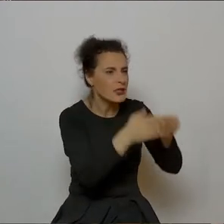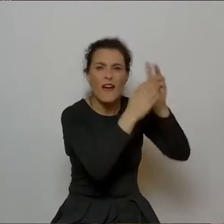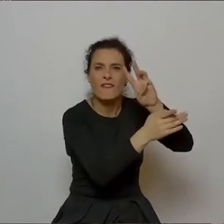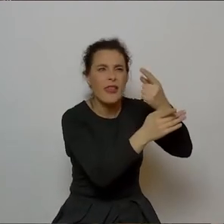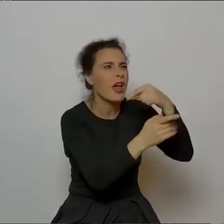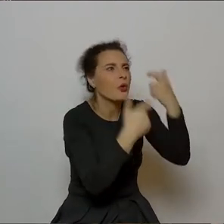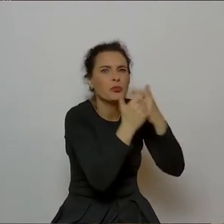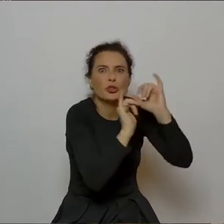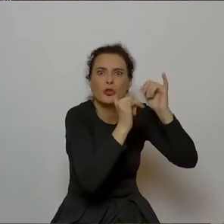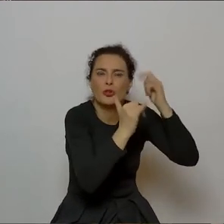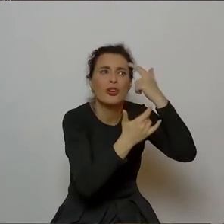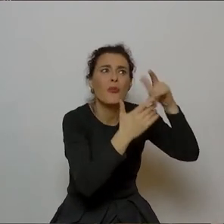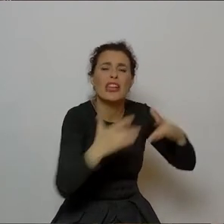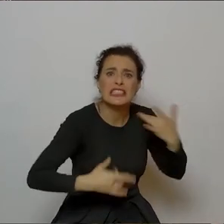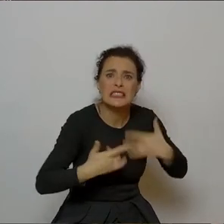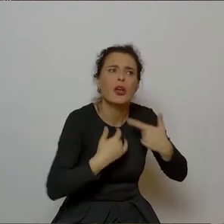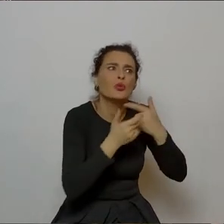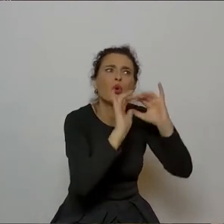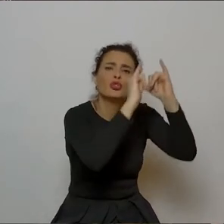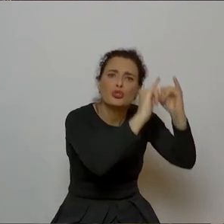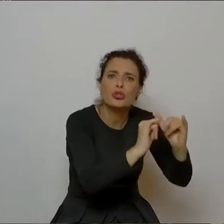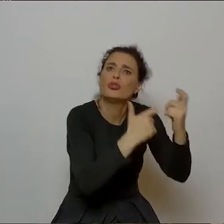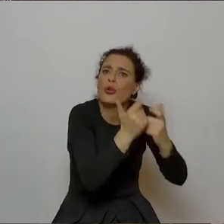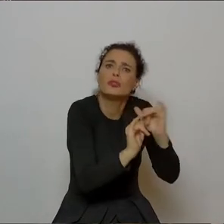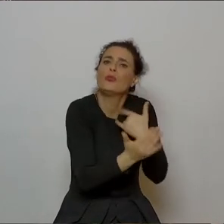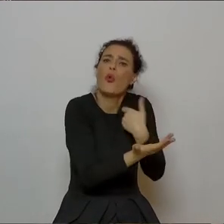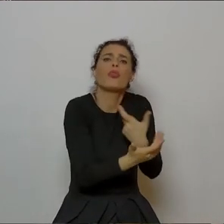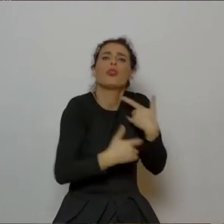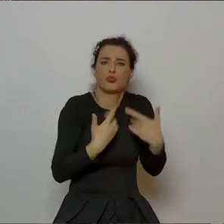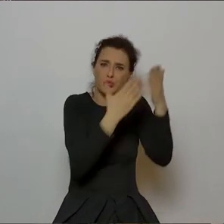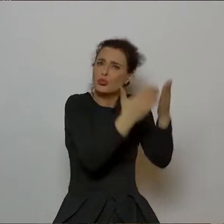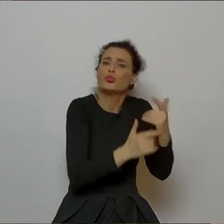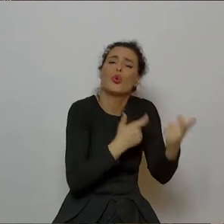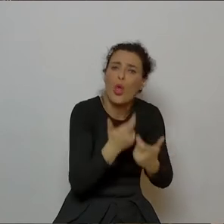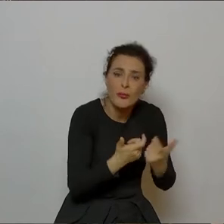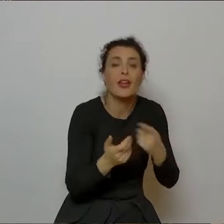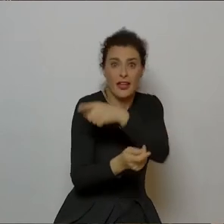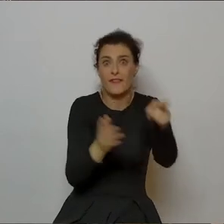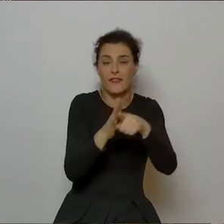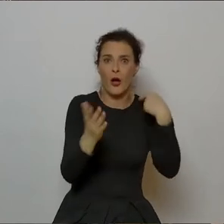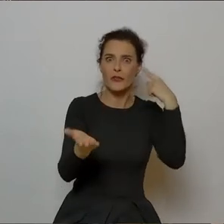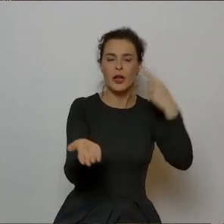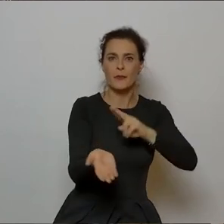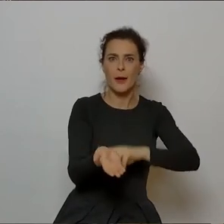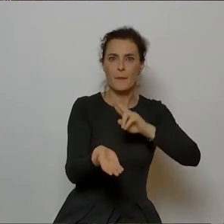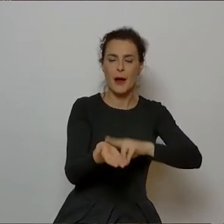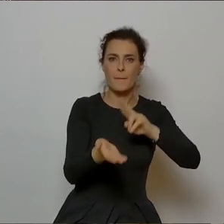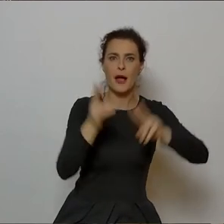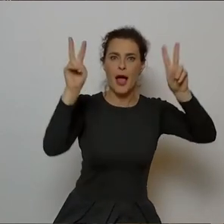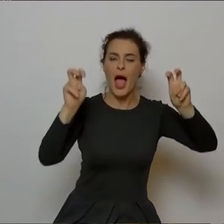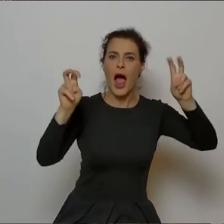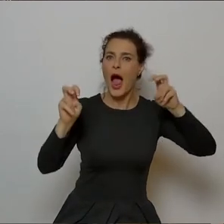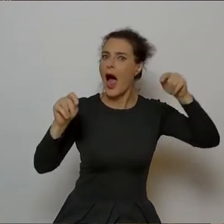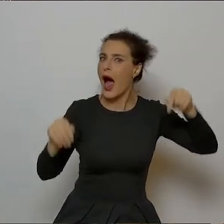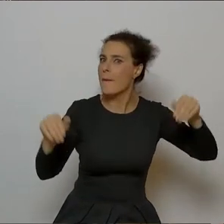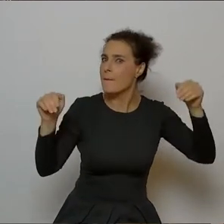ulżyć jej cierpieniu. I mówi w takim rytmie, który Państwo od razu usłyszycie, co to jest, a może